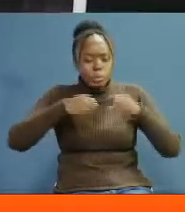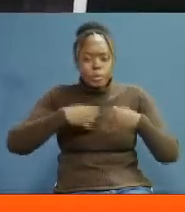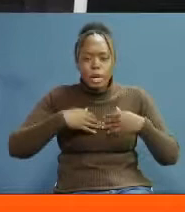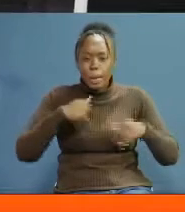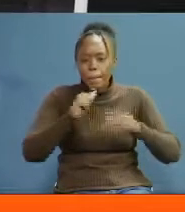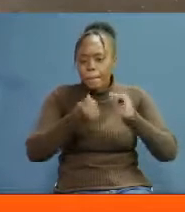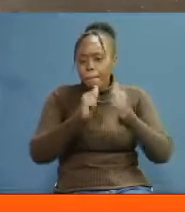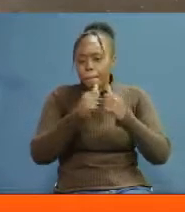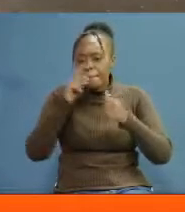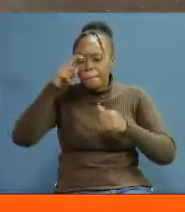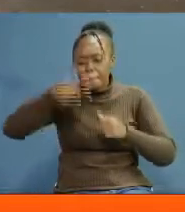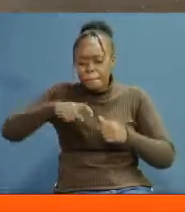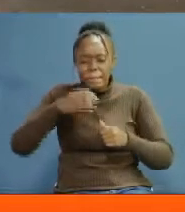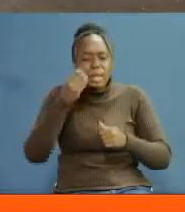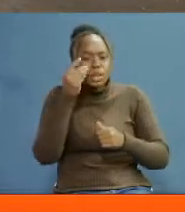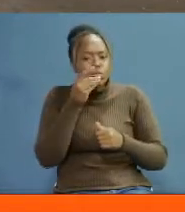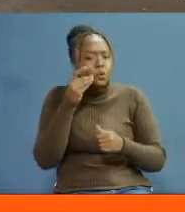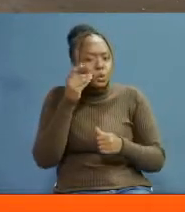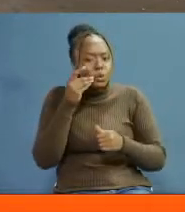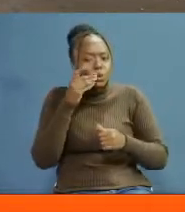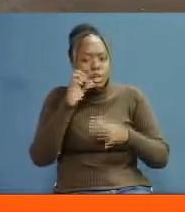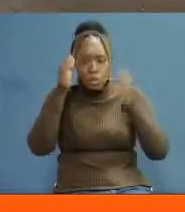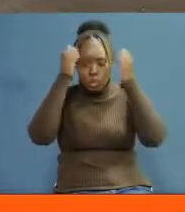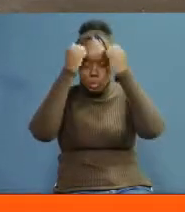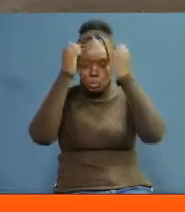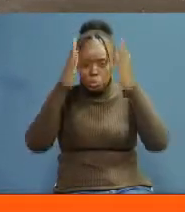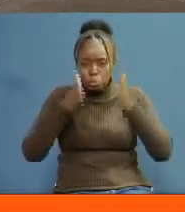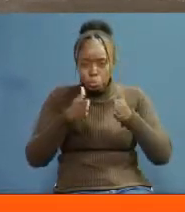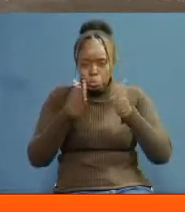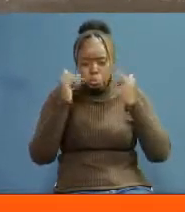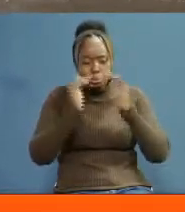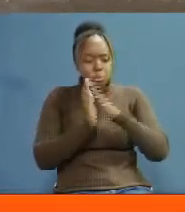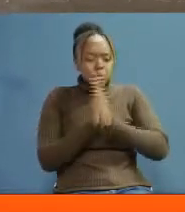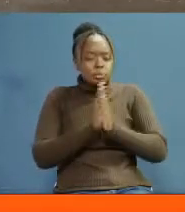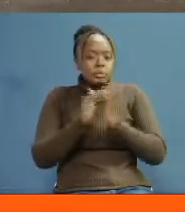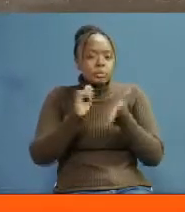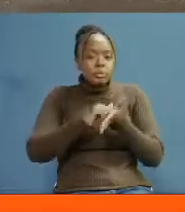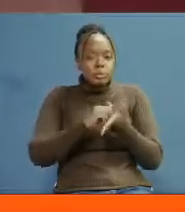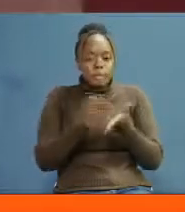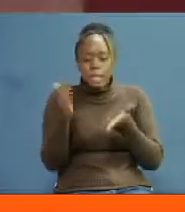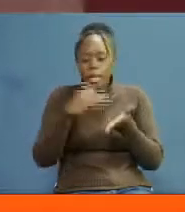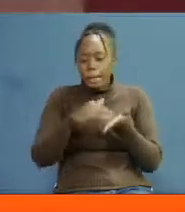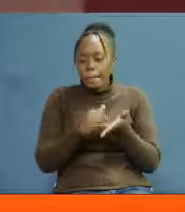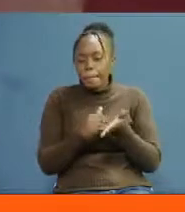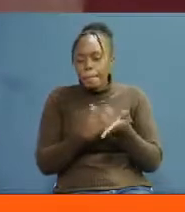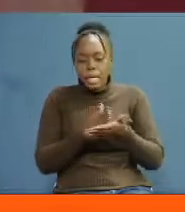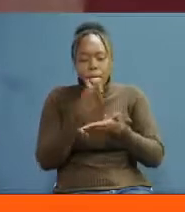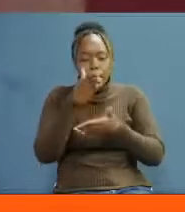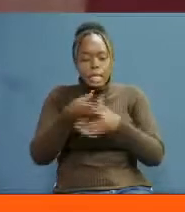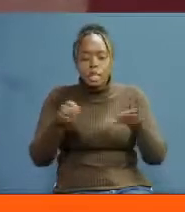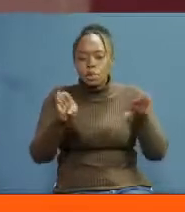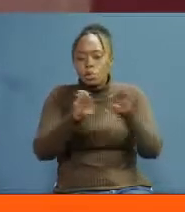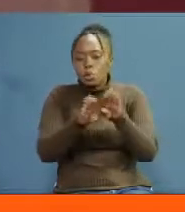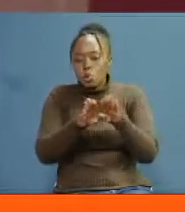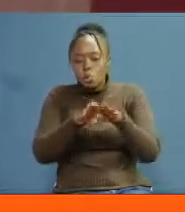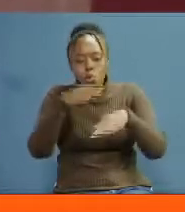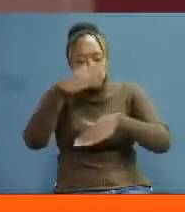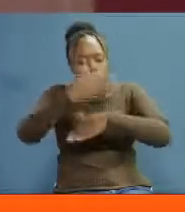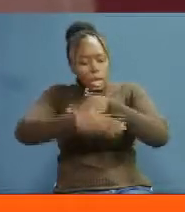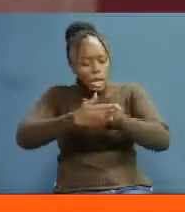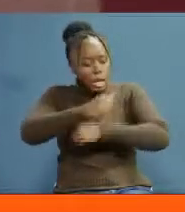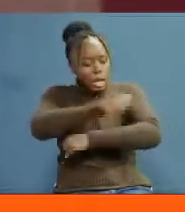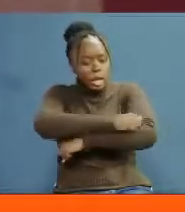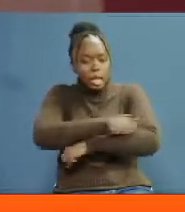wafadili wakua miadarati kwa wanafunzi Tarifa hii imezua amri ya kufungo kwa maduka elio karibu na shule